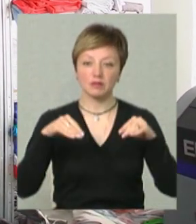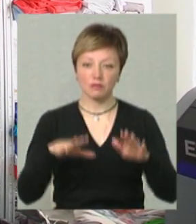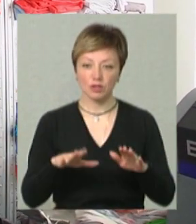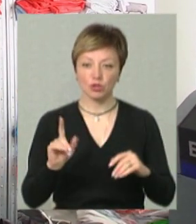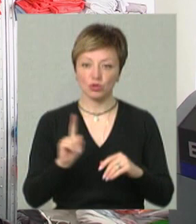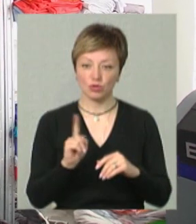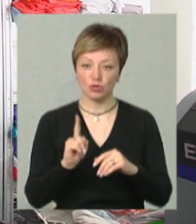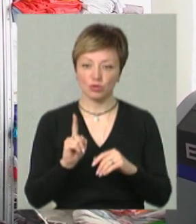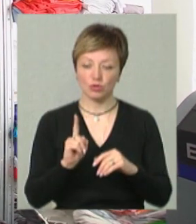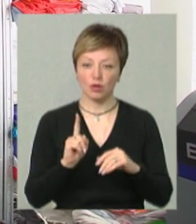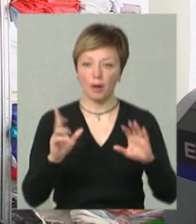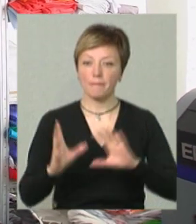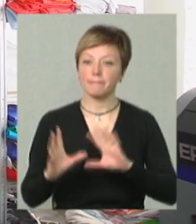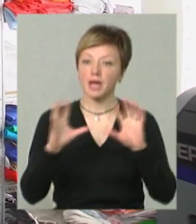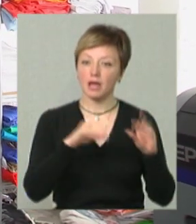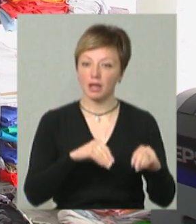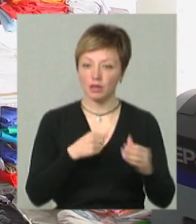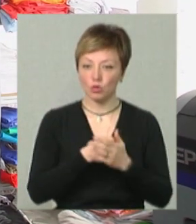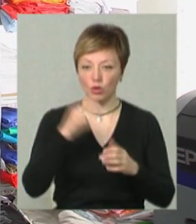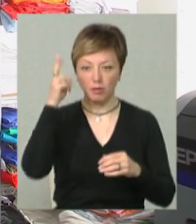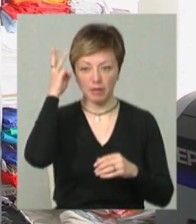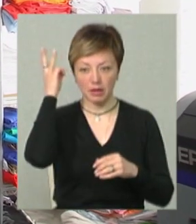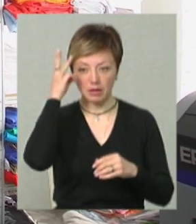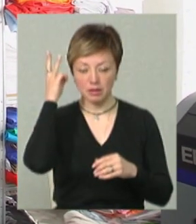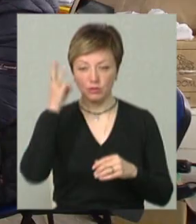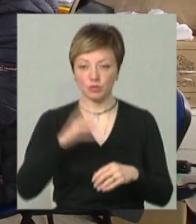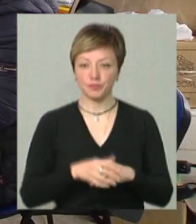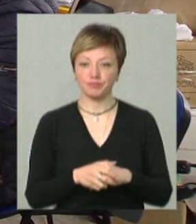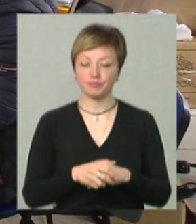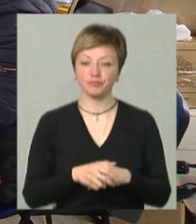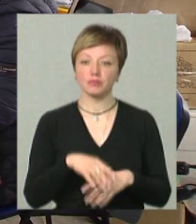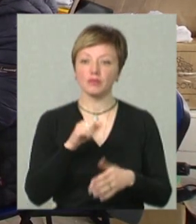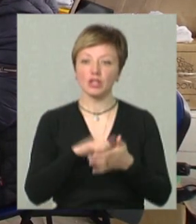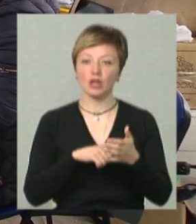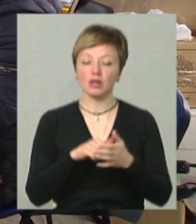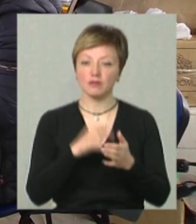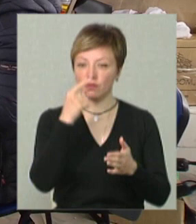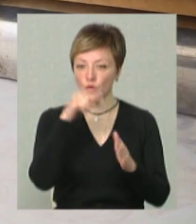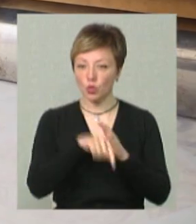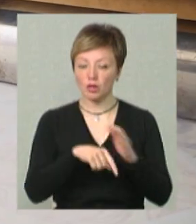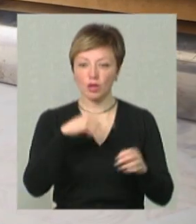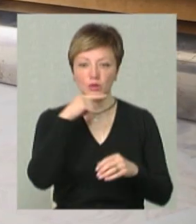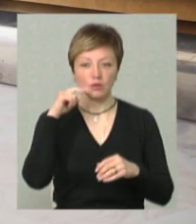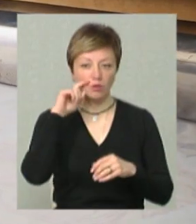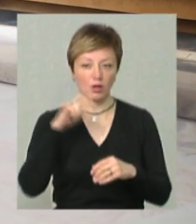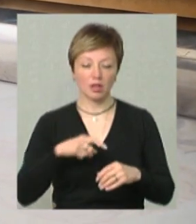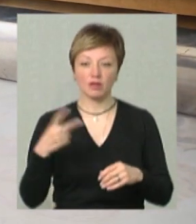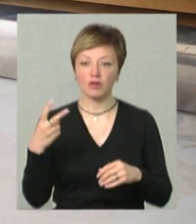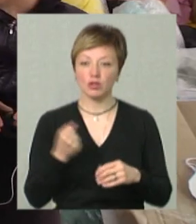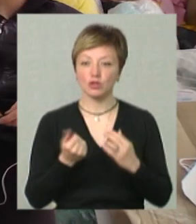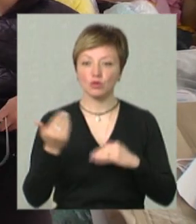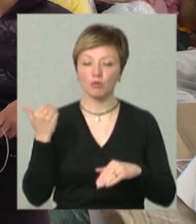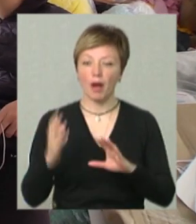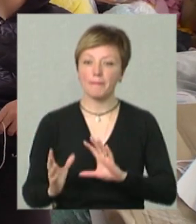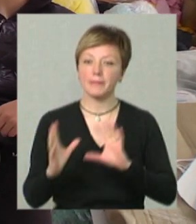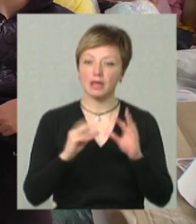переїхати до Хмельницького і перевезти підприємство. Через повномасштабне вторгнення Росії в Україну два тижні тому